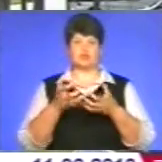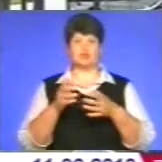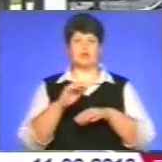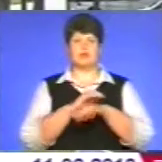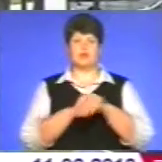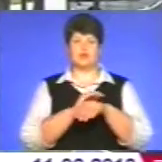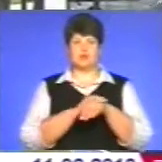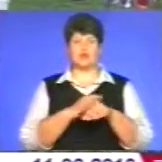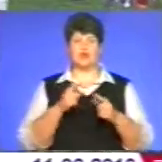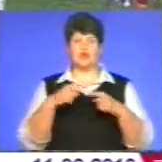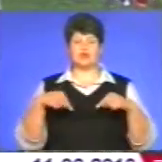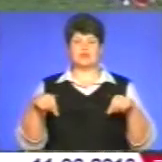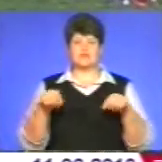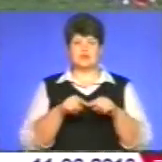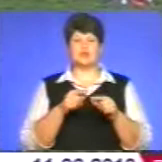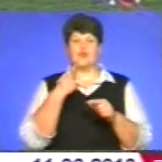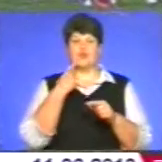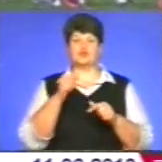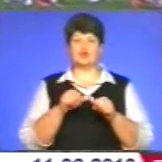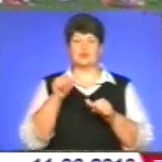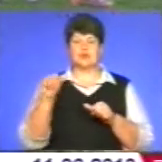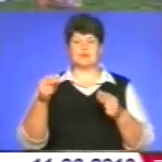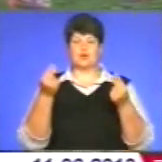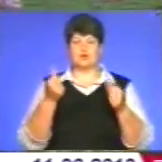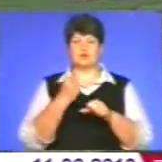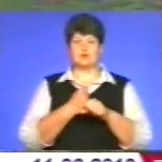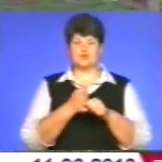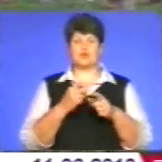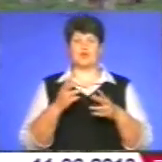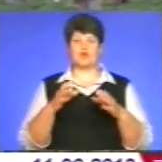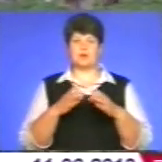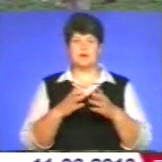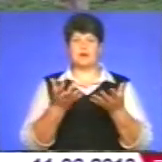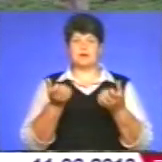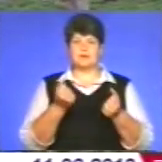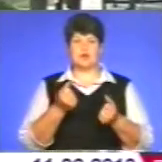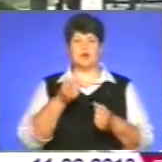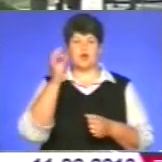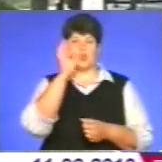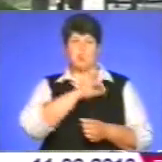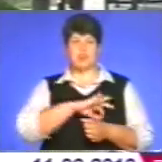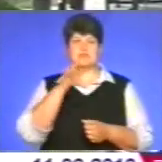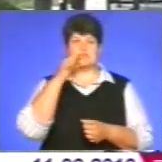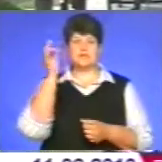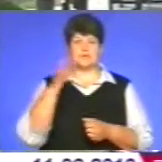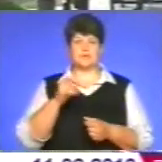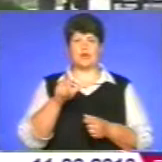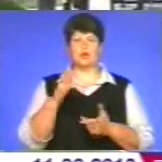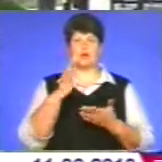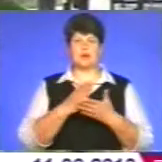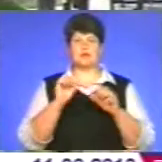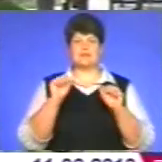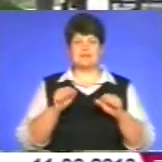відзначає, що окрім коштів, працюючи у кооперативі, громада отримує корисний досвід. Люди мали змогу не тільки